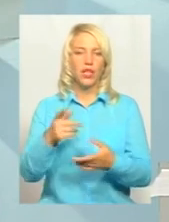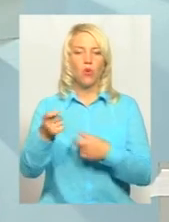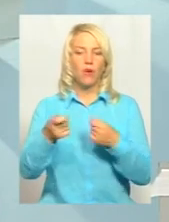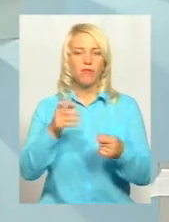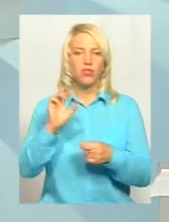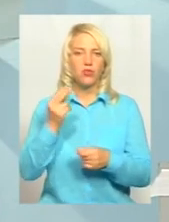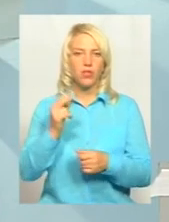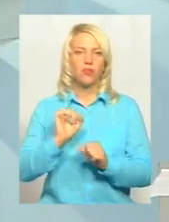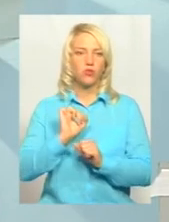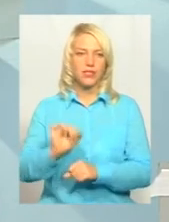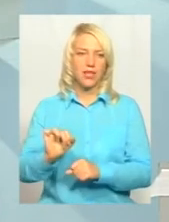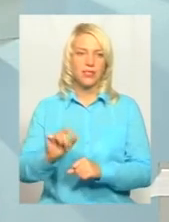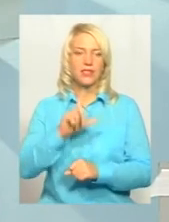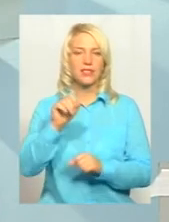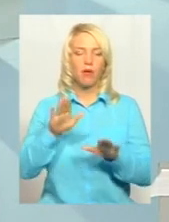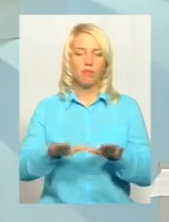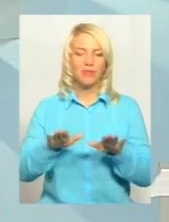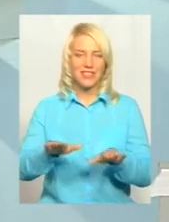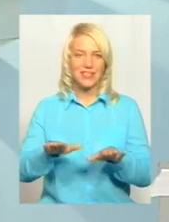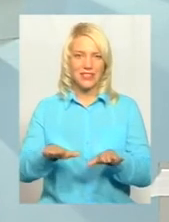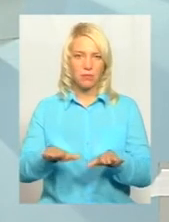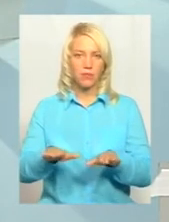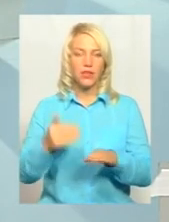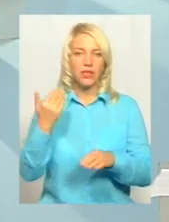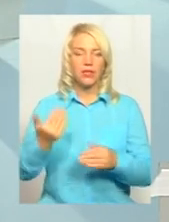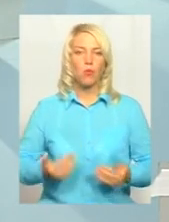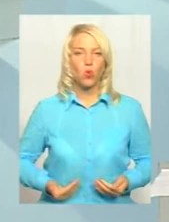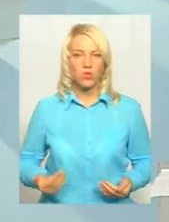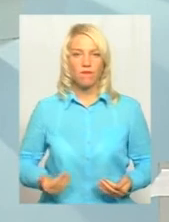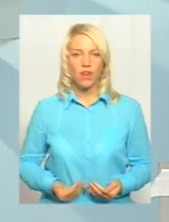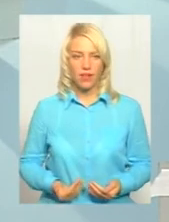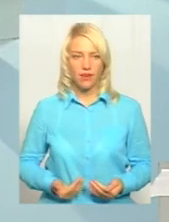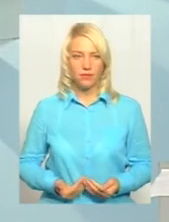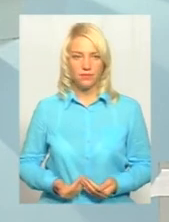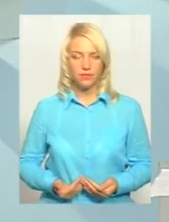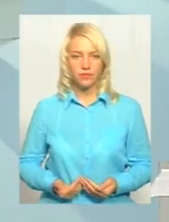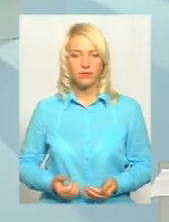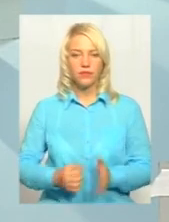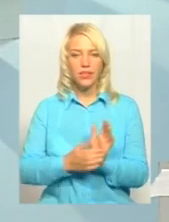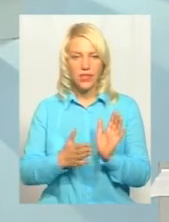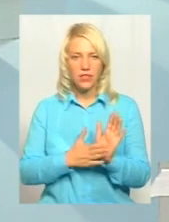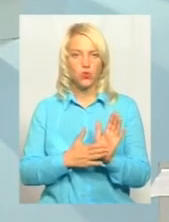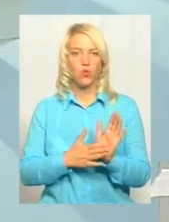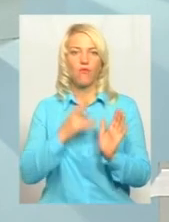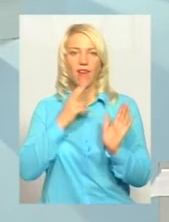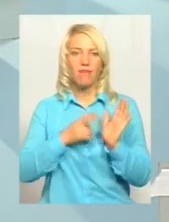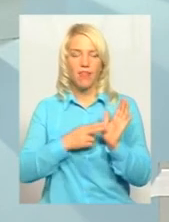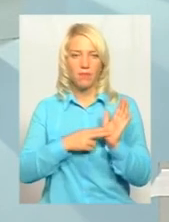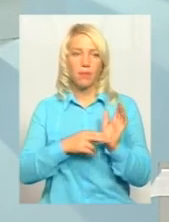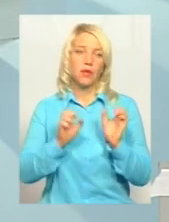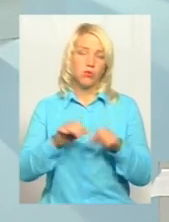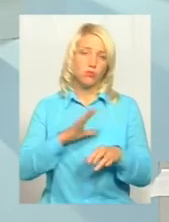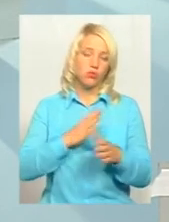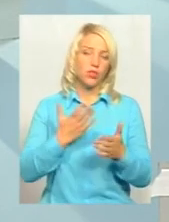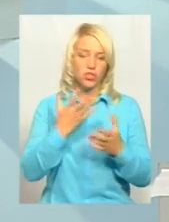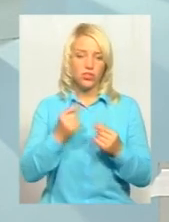соціального захисту населення, за місцем її проживання. Реєстрування, проживання. Можливо, що якісь будуть